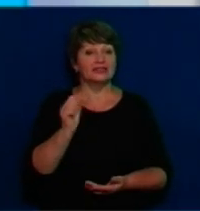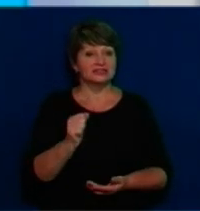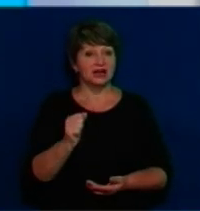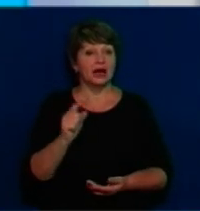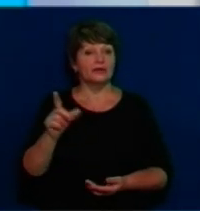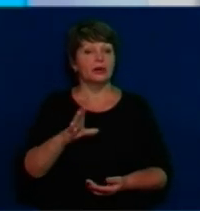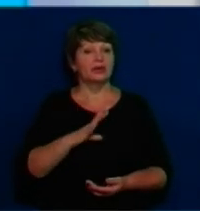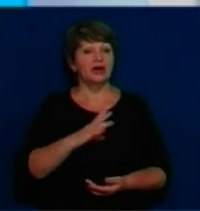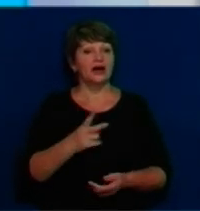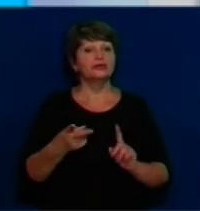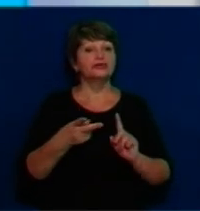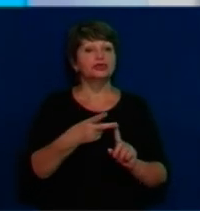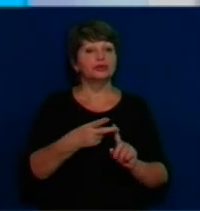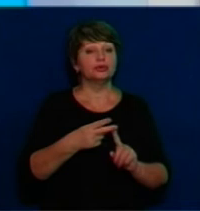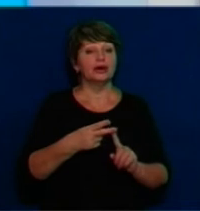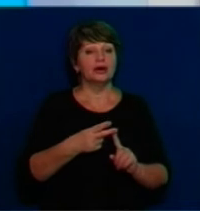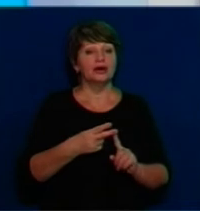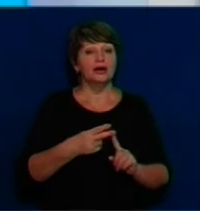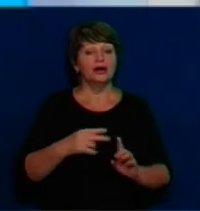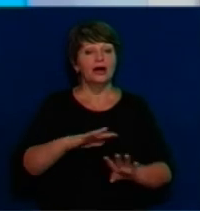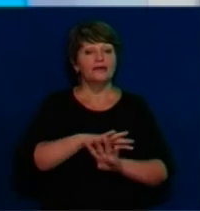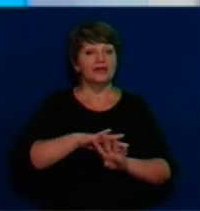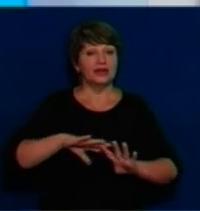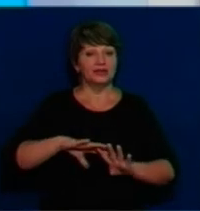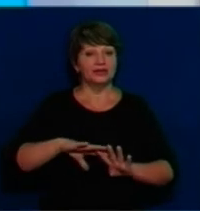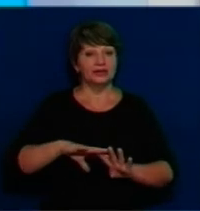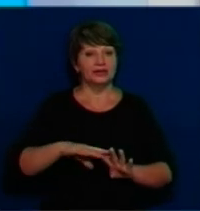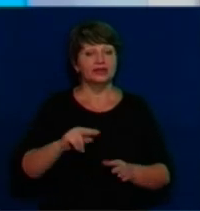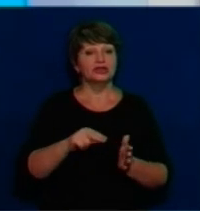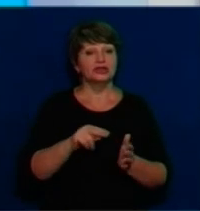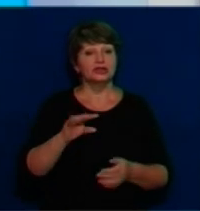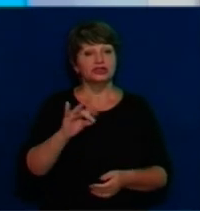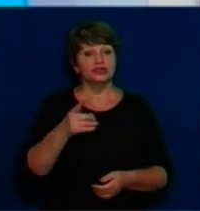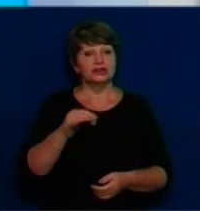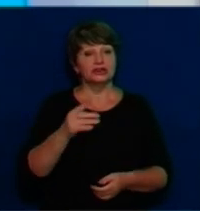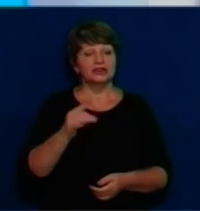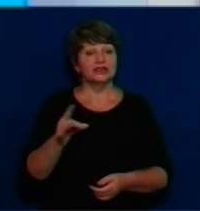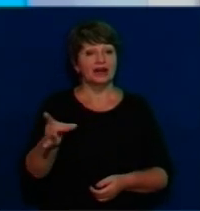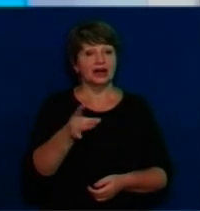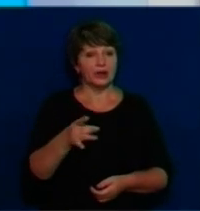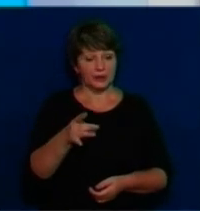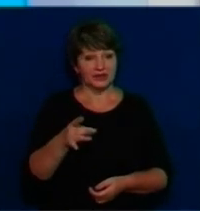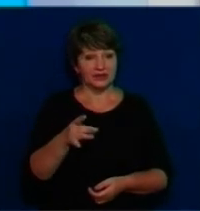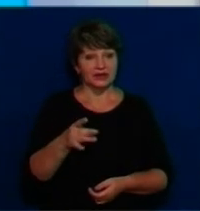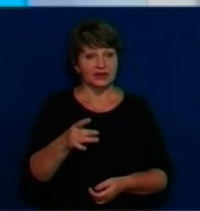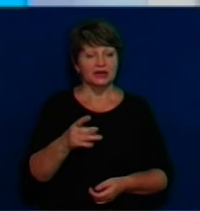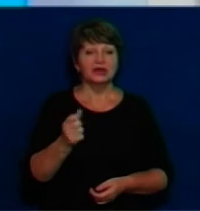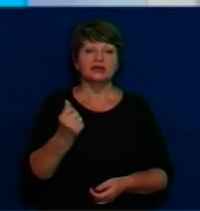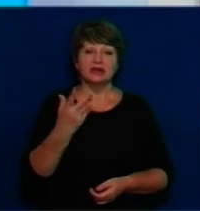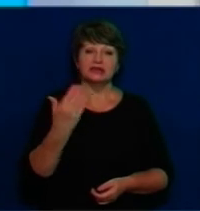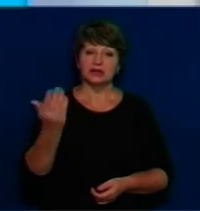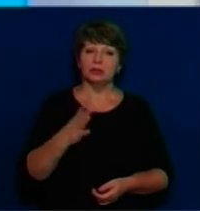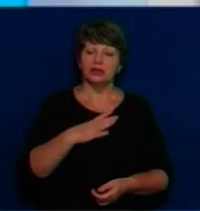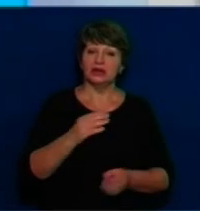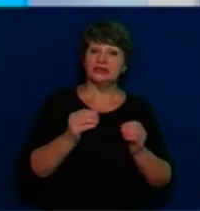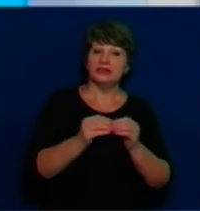друга в рейтингу по ПДФО у Чигиринському районі. На стільки має таки, там 10 чи